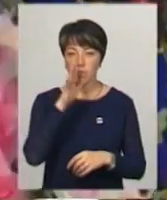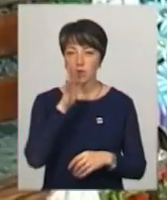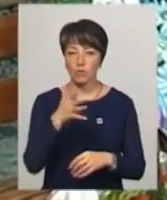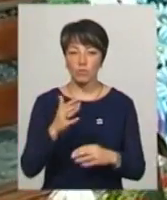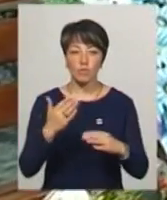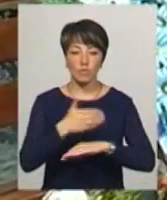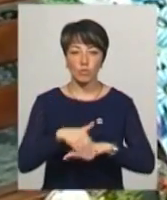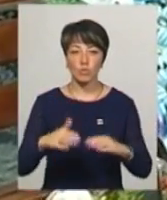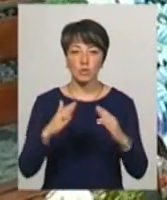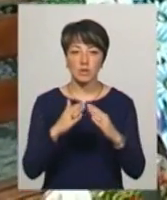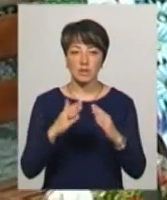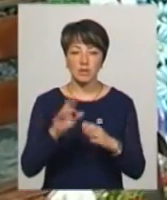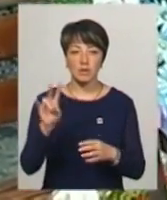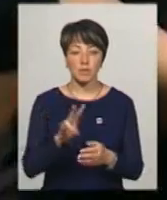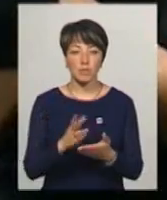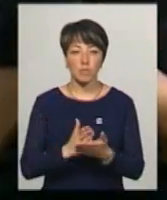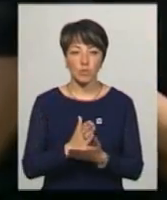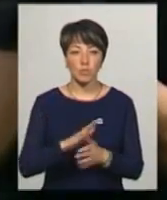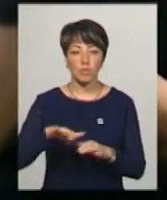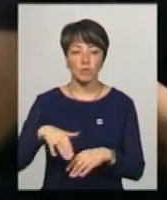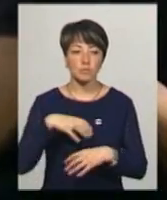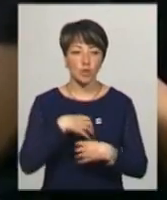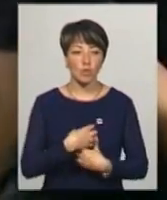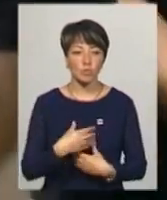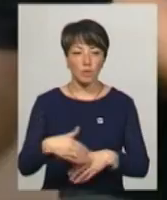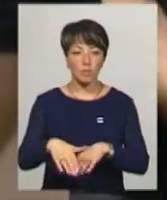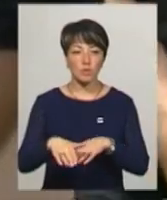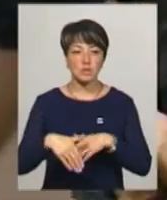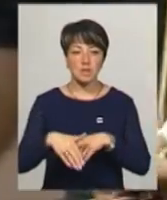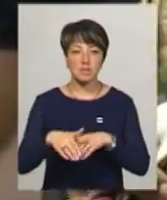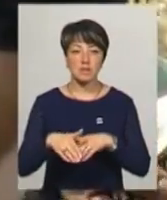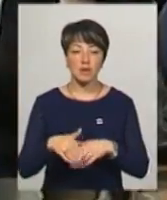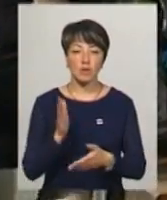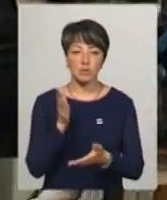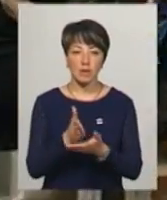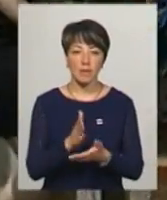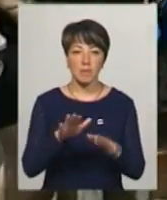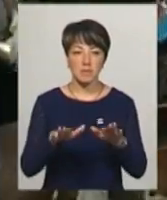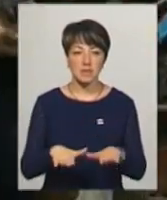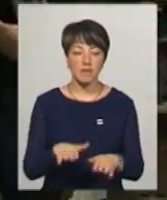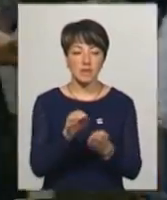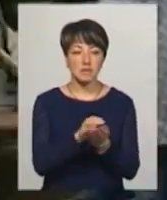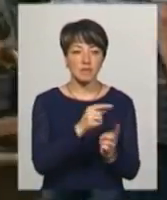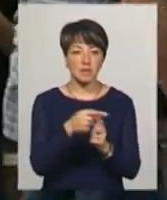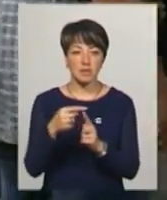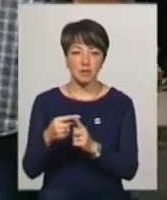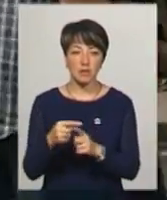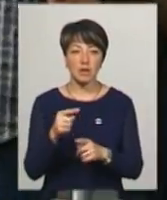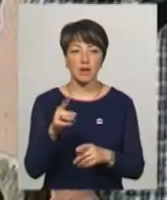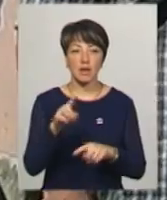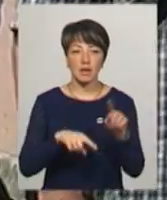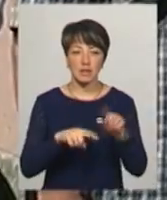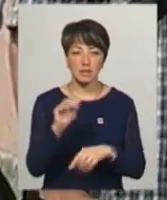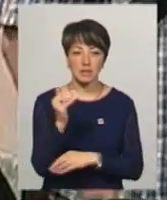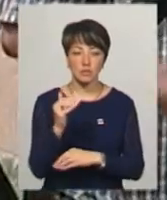мешкав хлопчик, відправили панахиду. Потім жалобна процесія рушила на місцевий цвинтар. На похороні – рідні